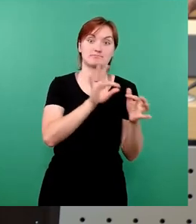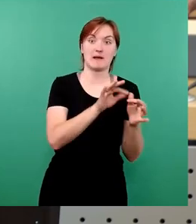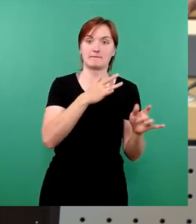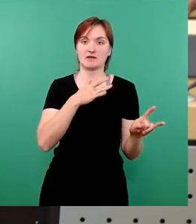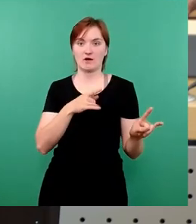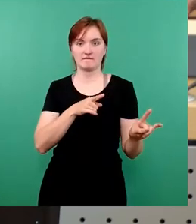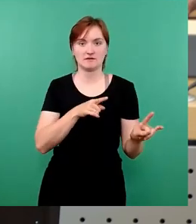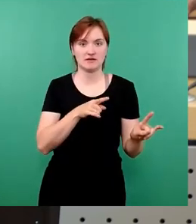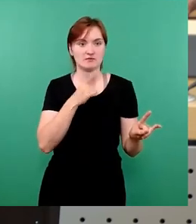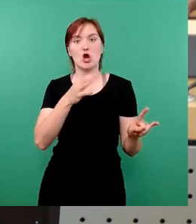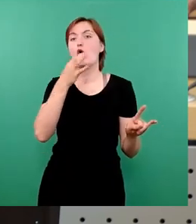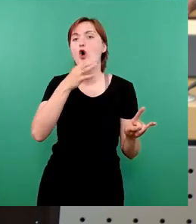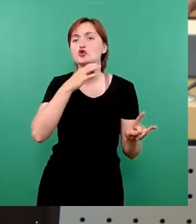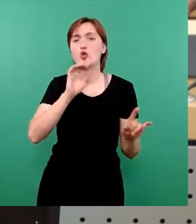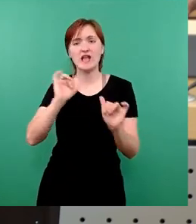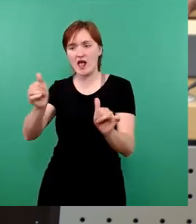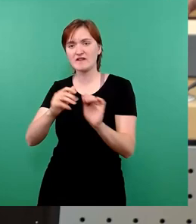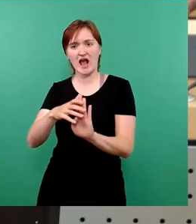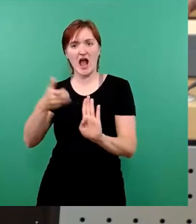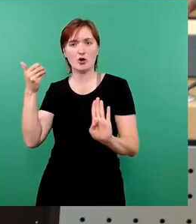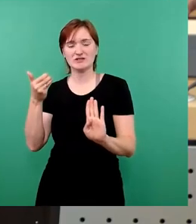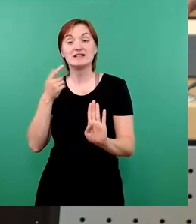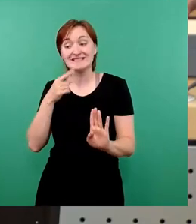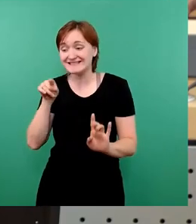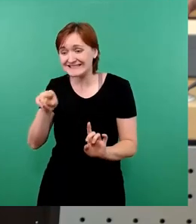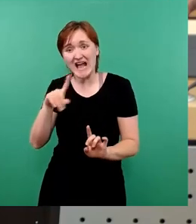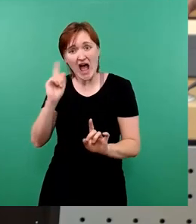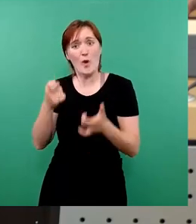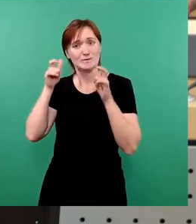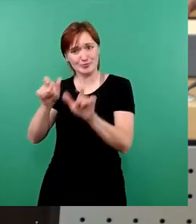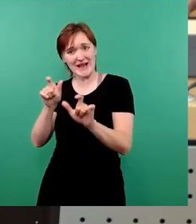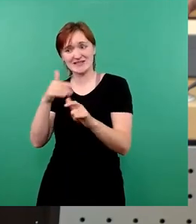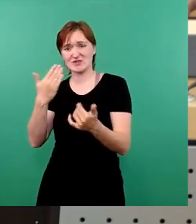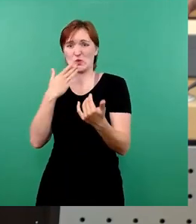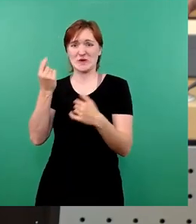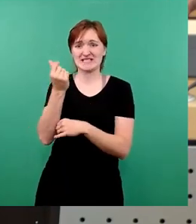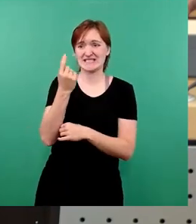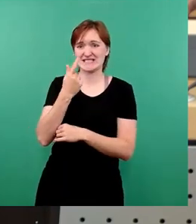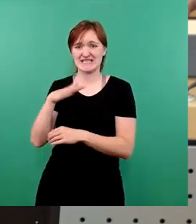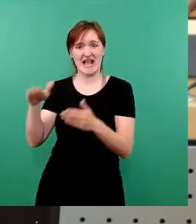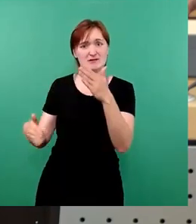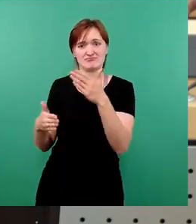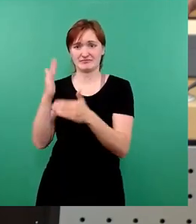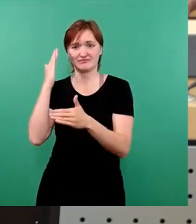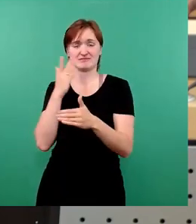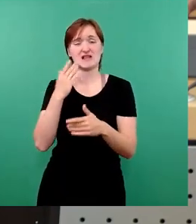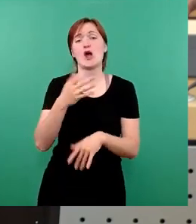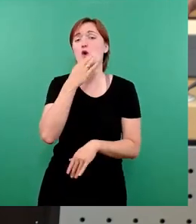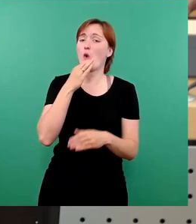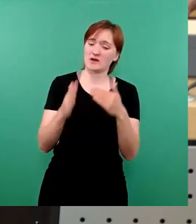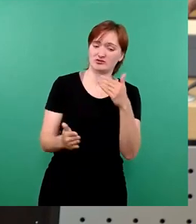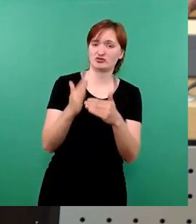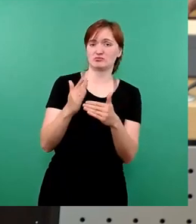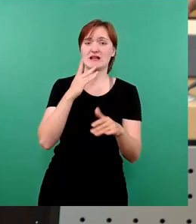Jugendhilfe wäre raus. Stimmt überhaupt nicht. Auch die Jugendhilfe ist von Haushaltssparungen betroffen. Der Sozialbereich ist in Größenordnung betroffen. Kulturbereich ist